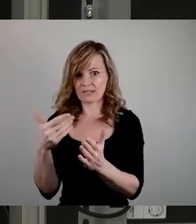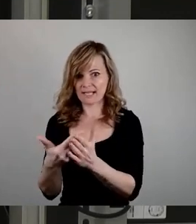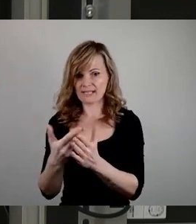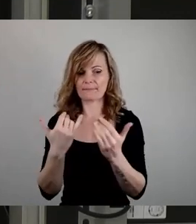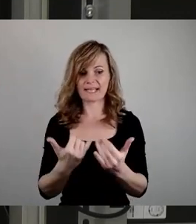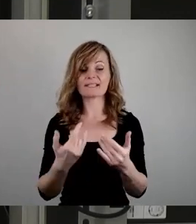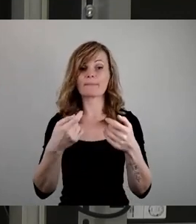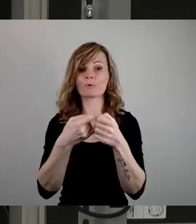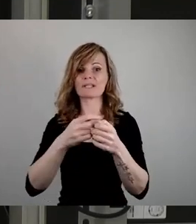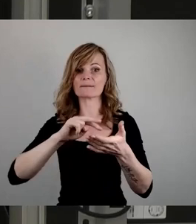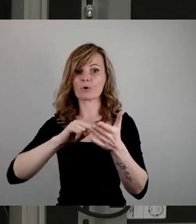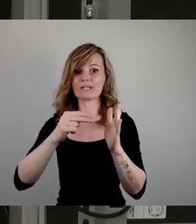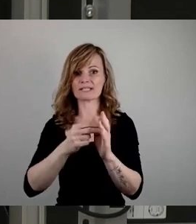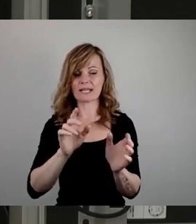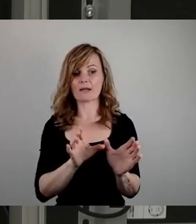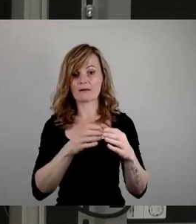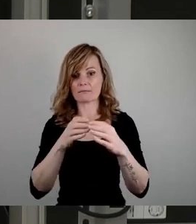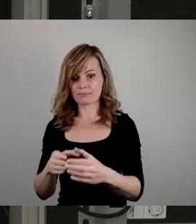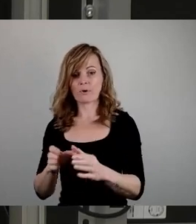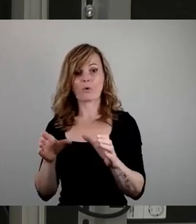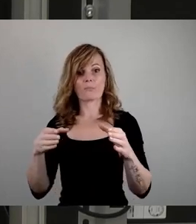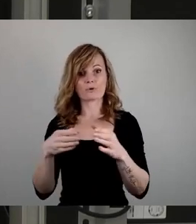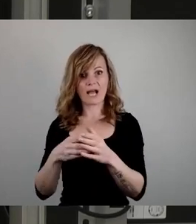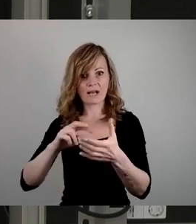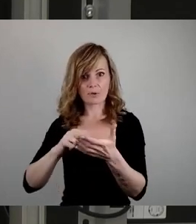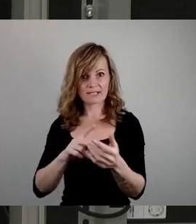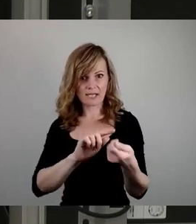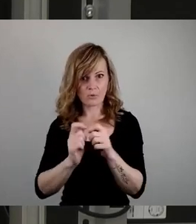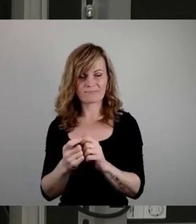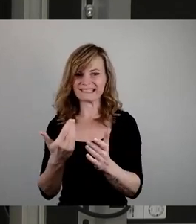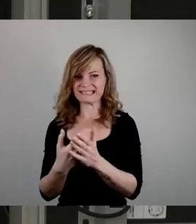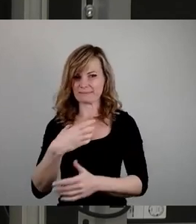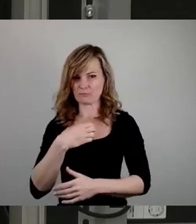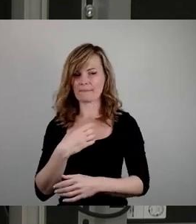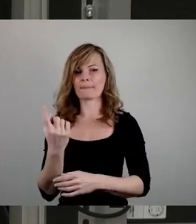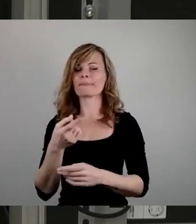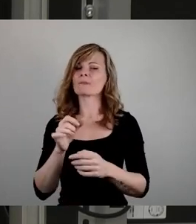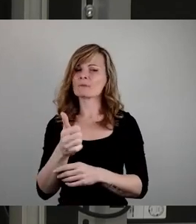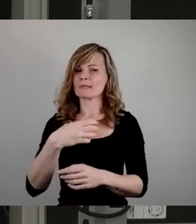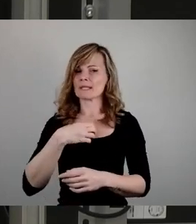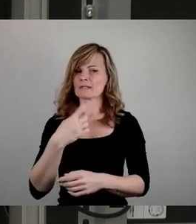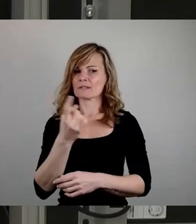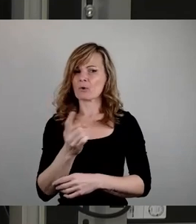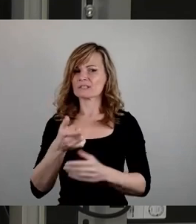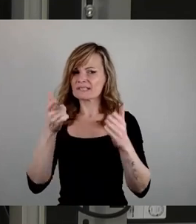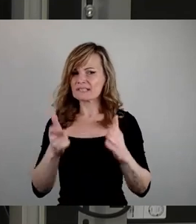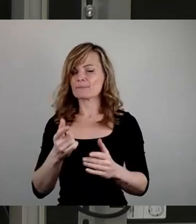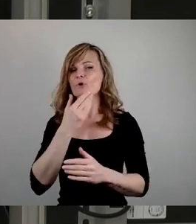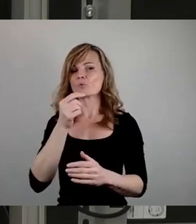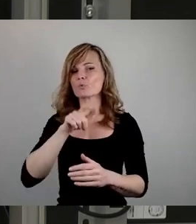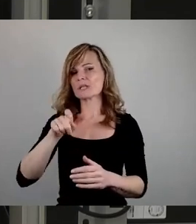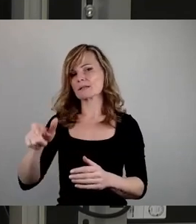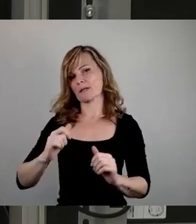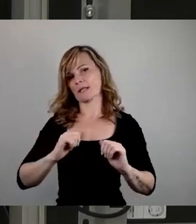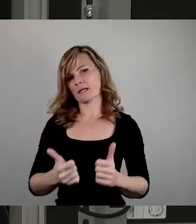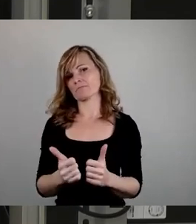Kommunalpolitik werden lässt. Ca. 700 Juden leben derzeit in Dresden, eine nicht nur mengenmäßige